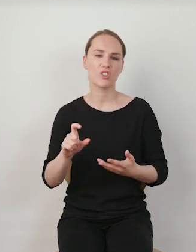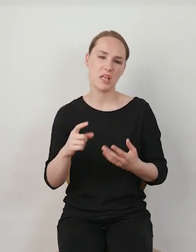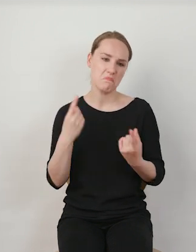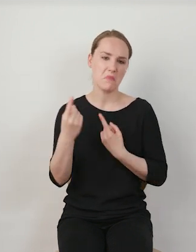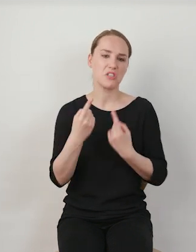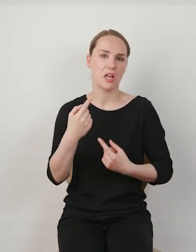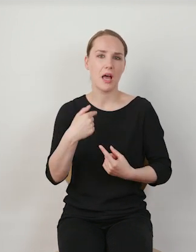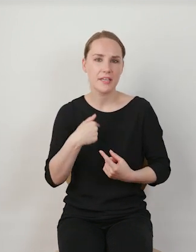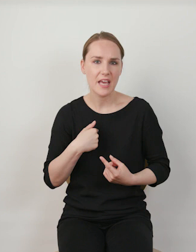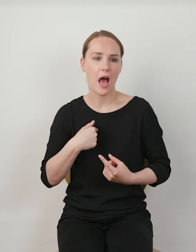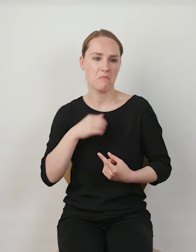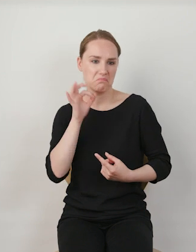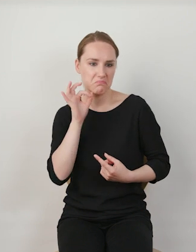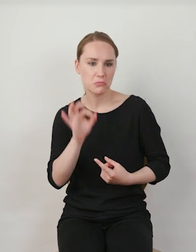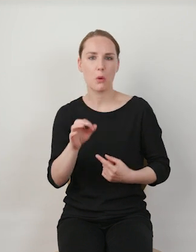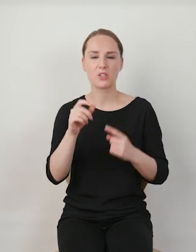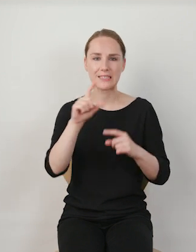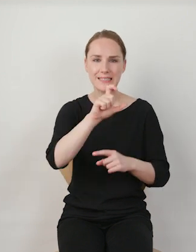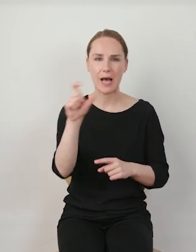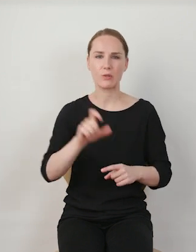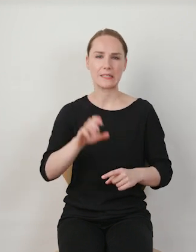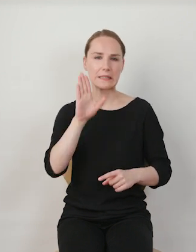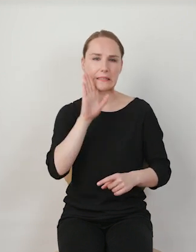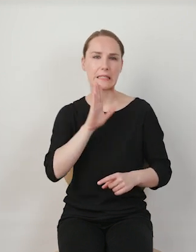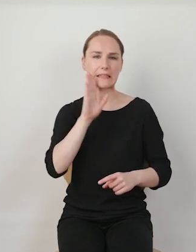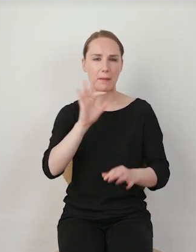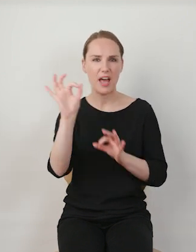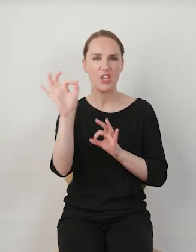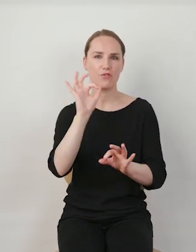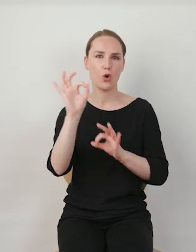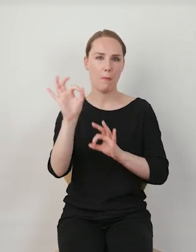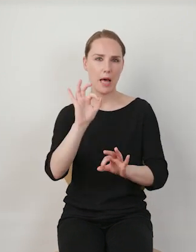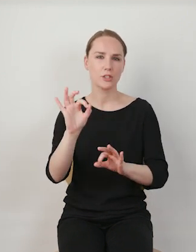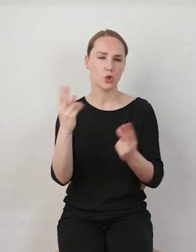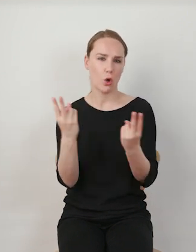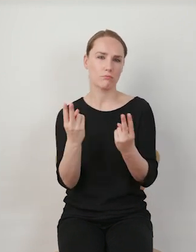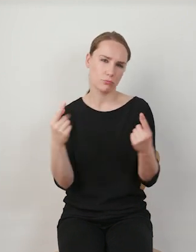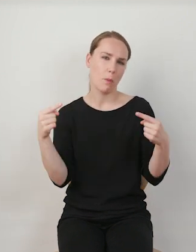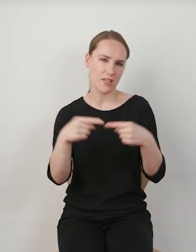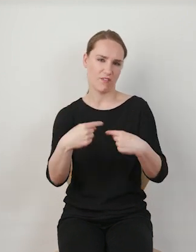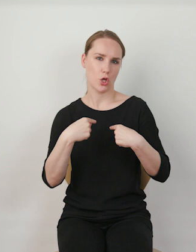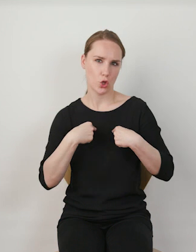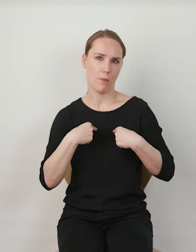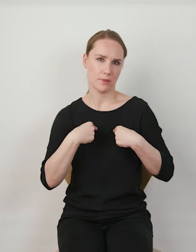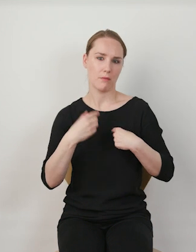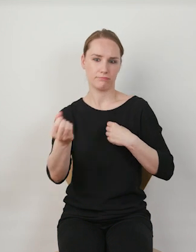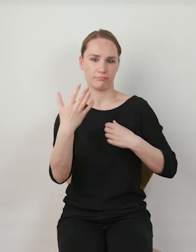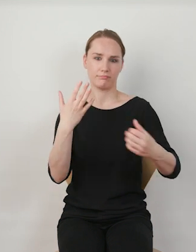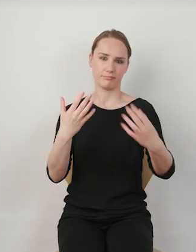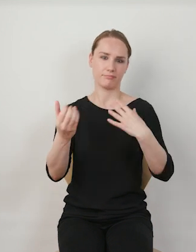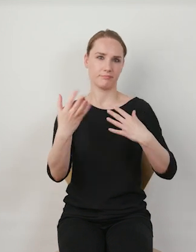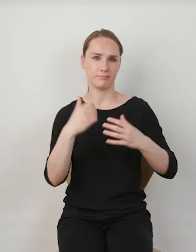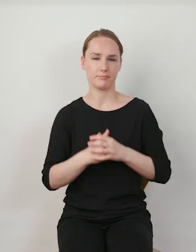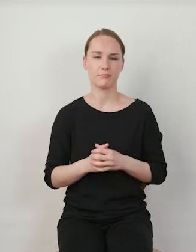przekonaniach poprzez cały czas, poprzez takie ciągłe obcowanie z wiadomościami, z którymi się zgadzamy,